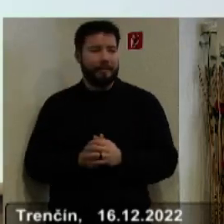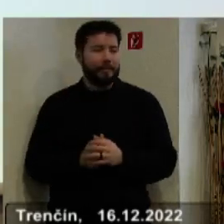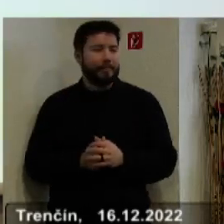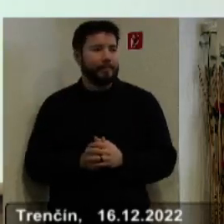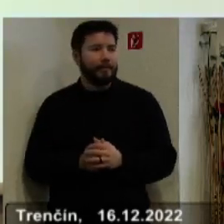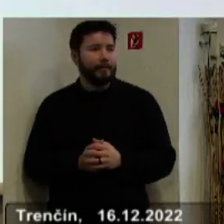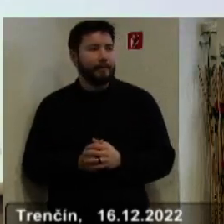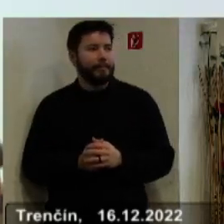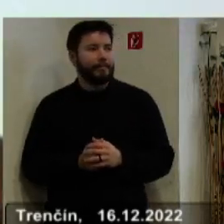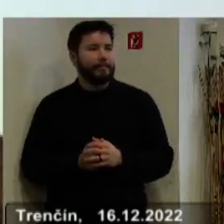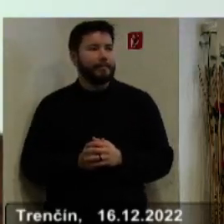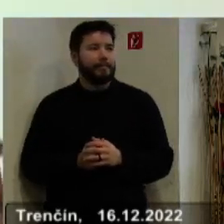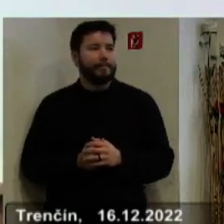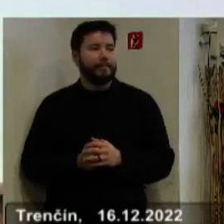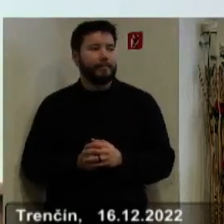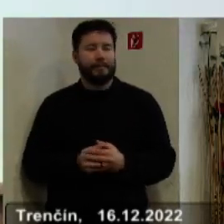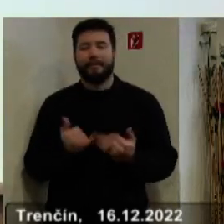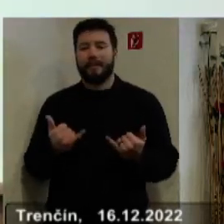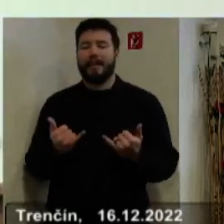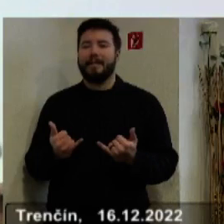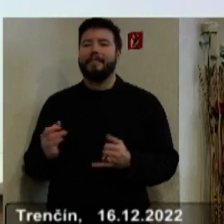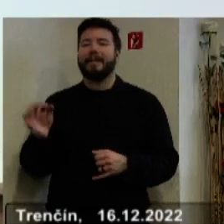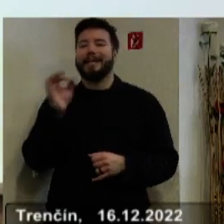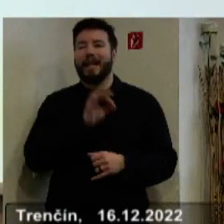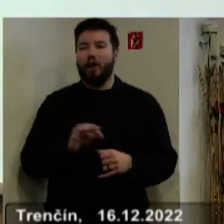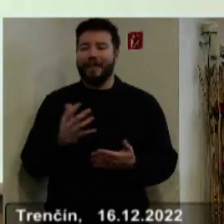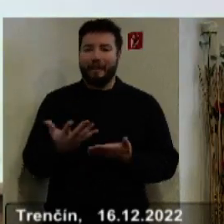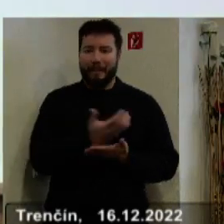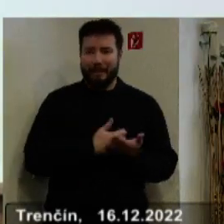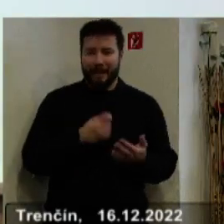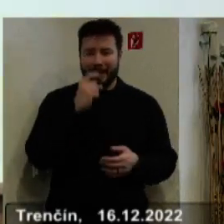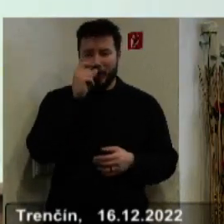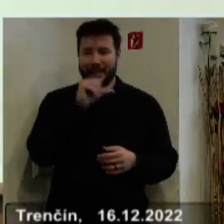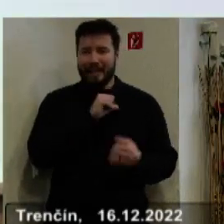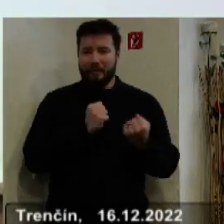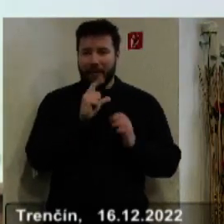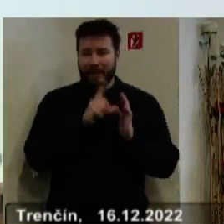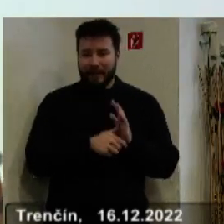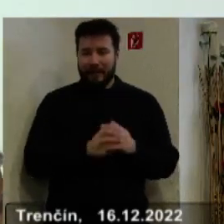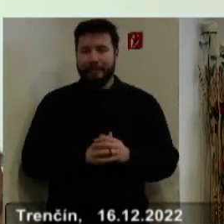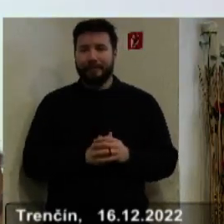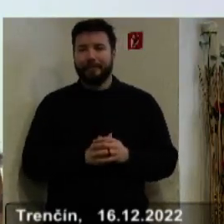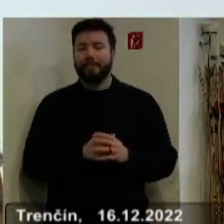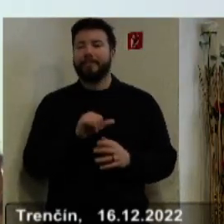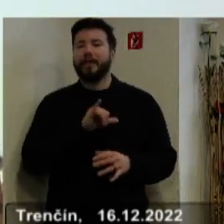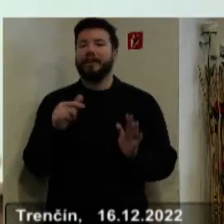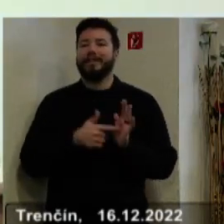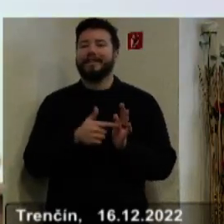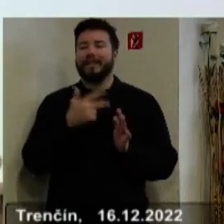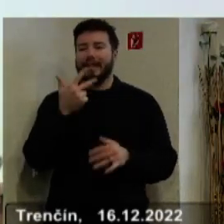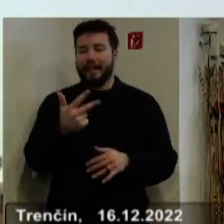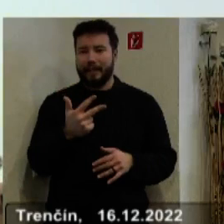Čo sa týka celkových príjmov Trenčanského samozprávneho kraja, tak pre rok 2023